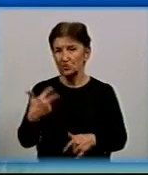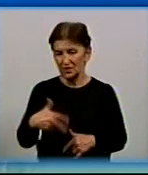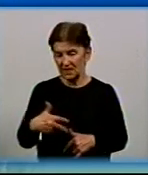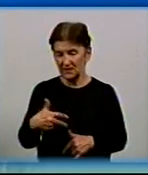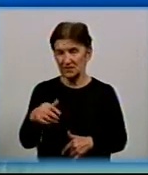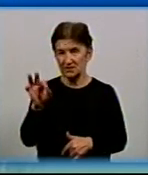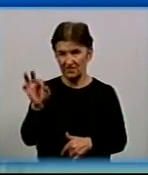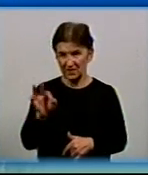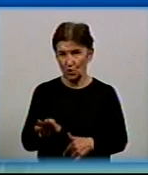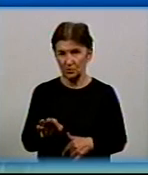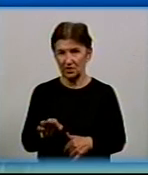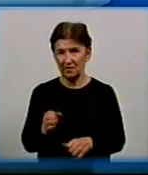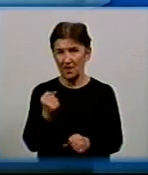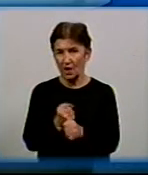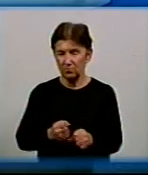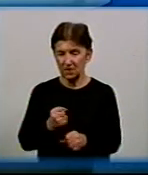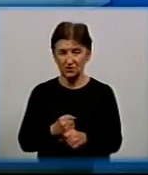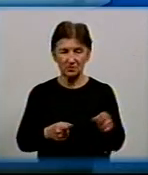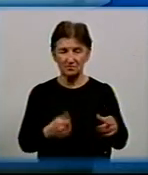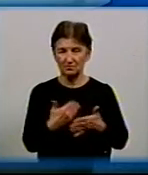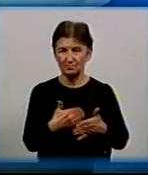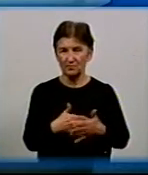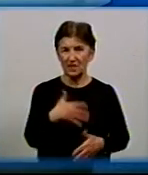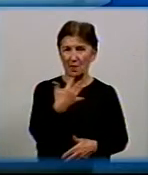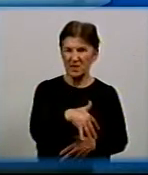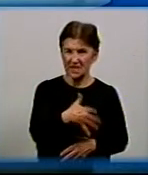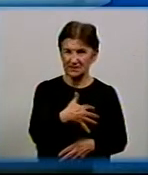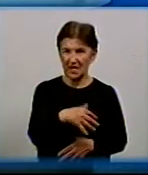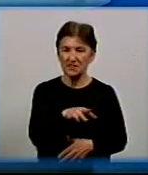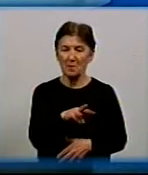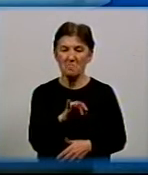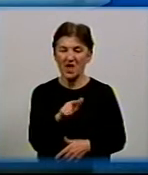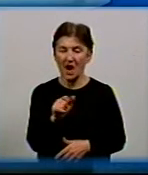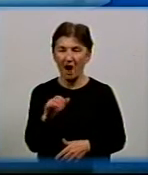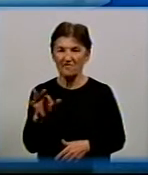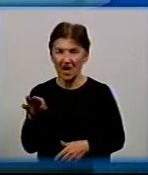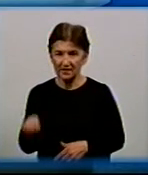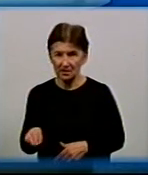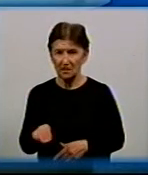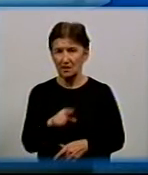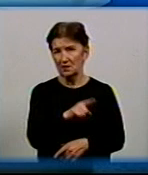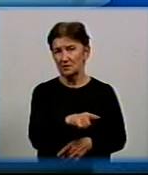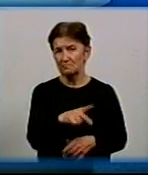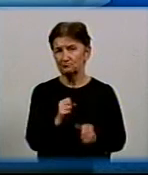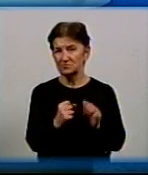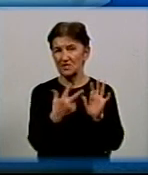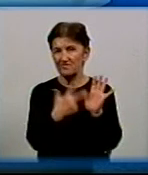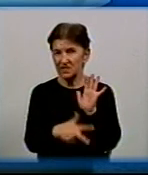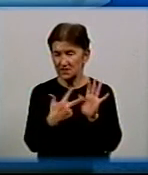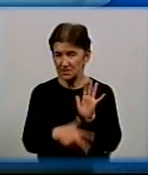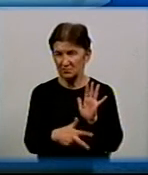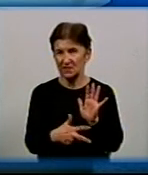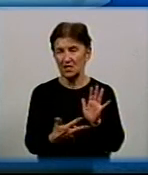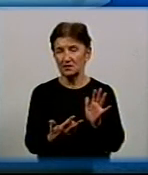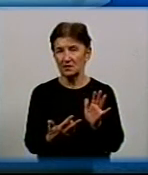наприклад, «Теплоенергетик» – 50 мігаватт, а ЦНТІ «УНГА» працює на 80 мігаватт,